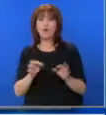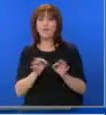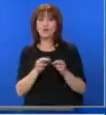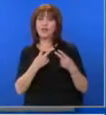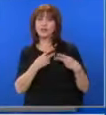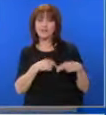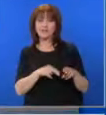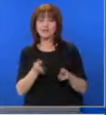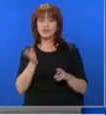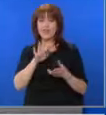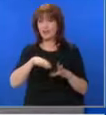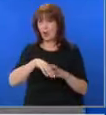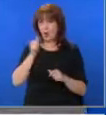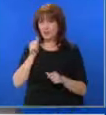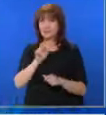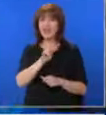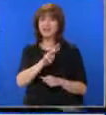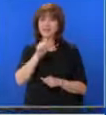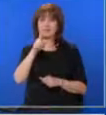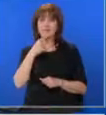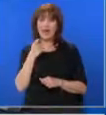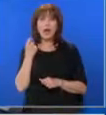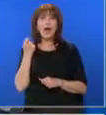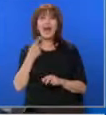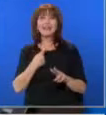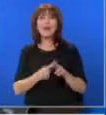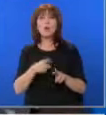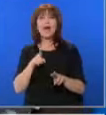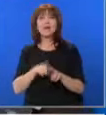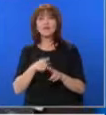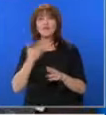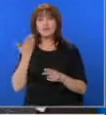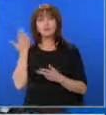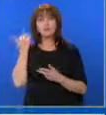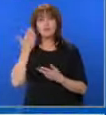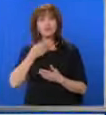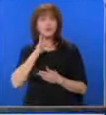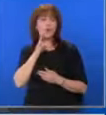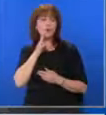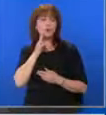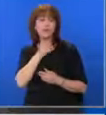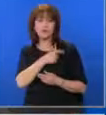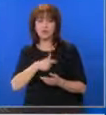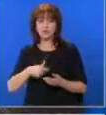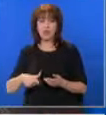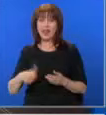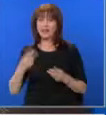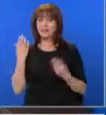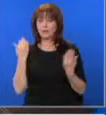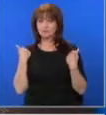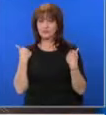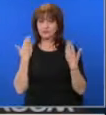завръща в БФСЕ след оттеглянето си през 2021. Професор Николай Изов е бивша ректор на НСА, а Николай Андреев е изпълнителен директор на